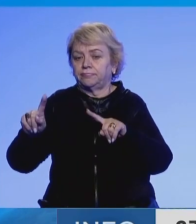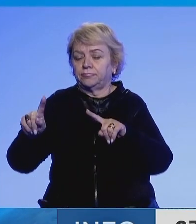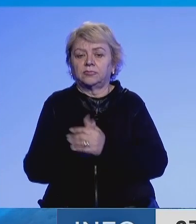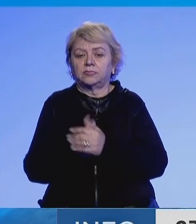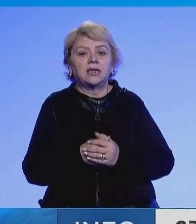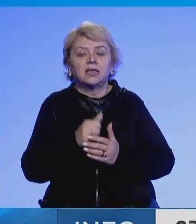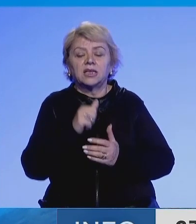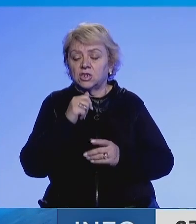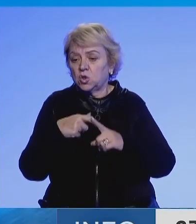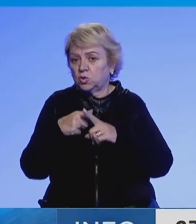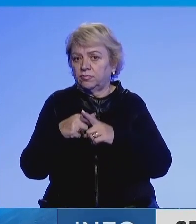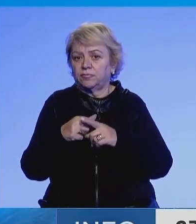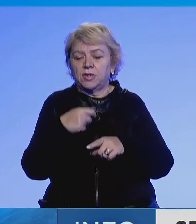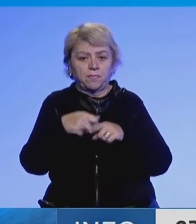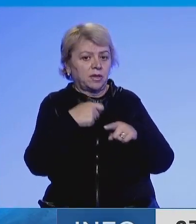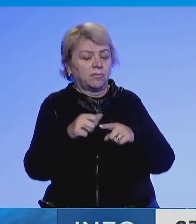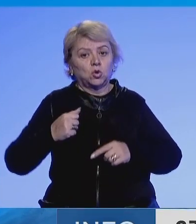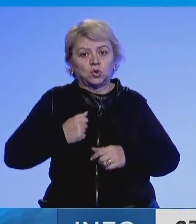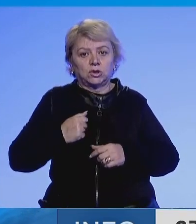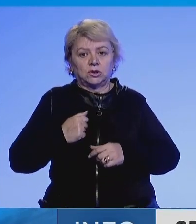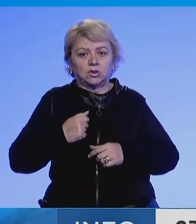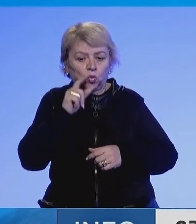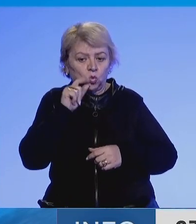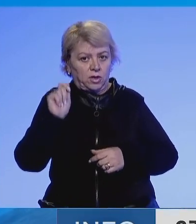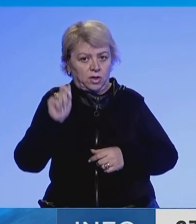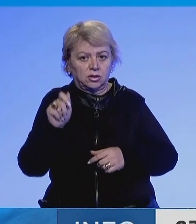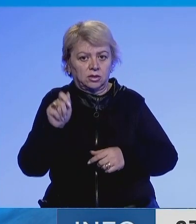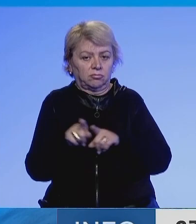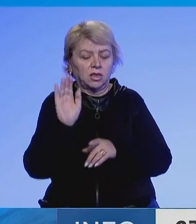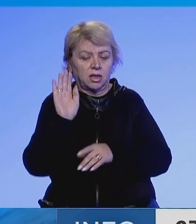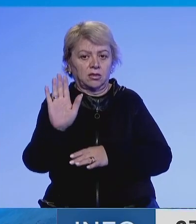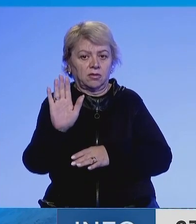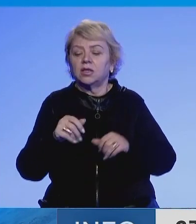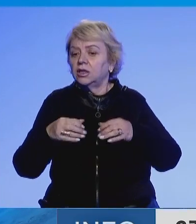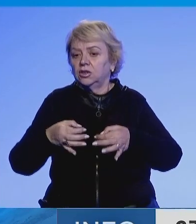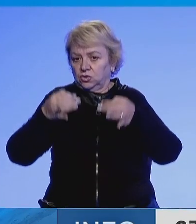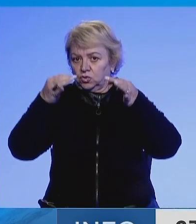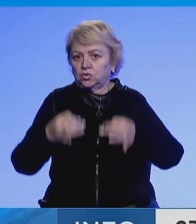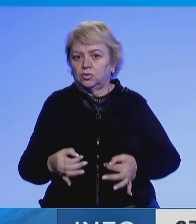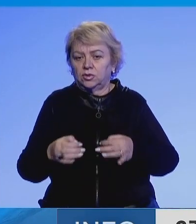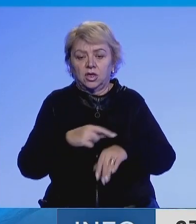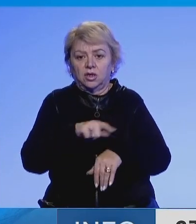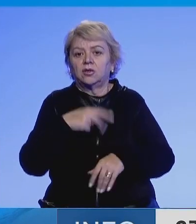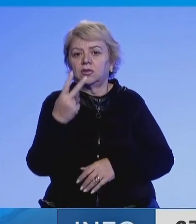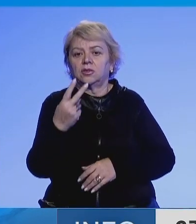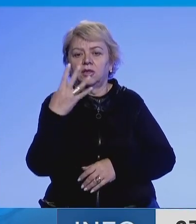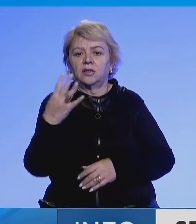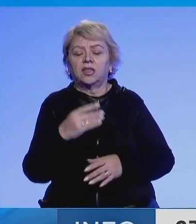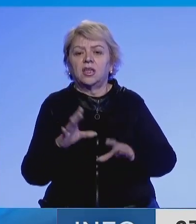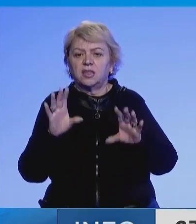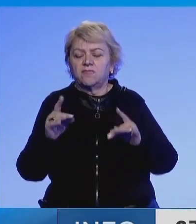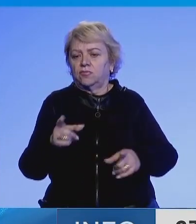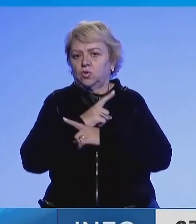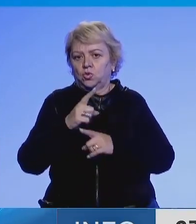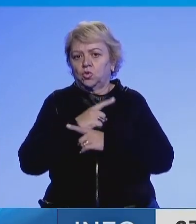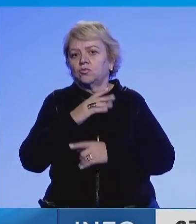Kersonit njëftohet për përparimet të mëtejme të ushtris Ukrajina se. Si pas Kjevit zyrtar që atë 24 orëve të fundit janë vrarë djetra ushtar